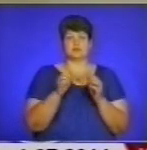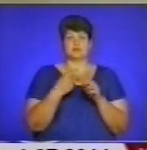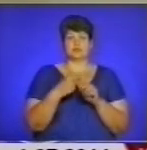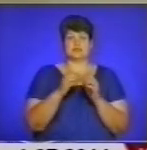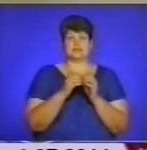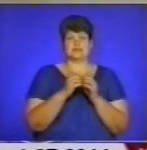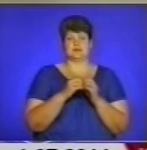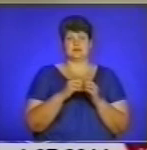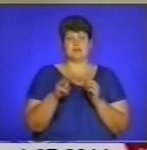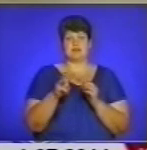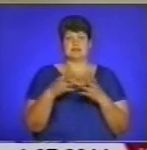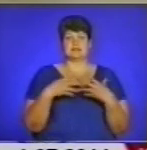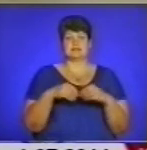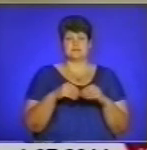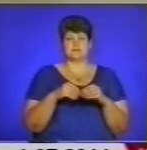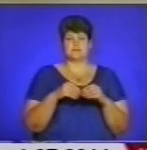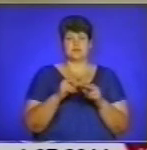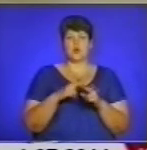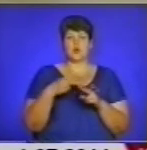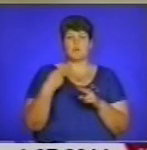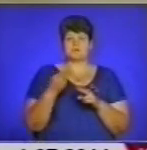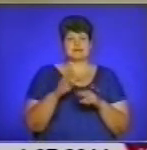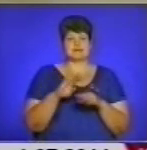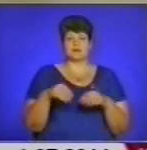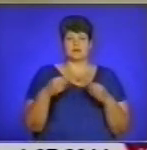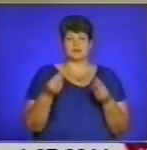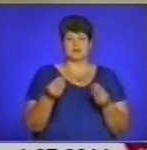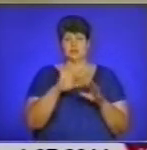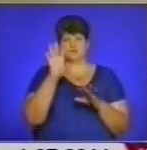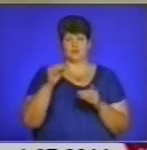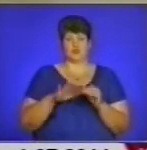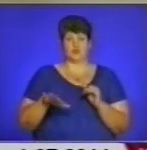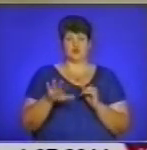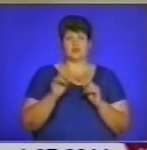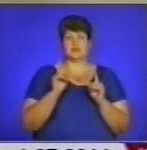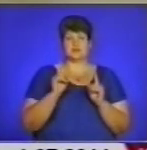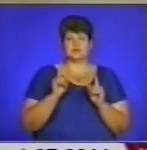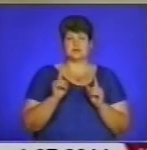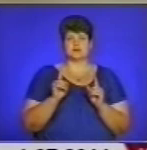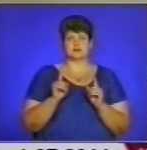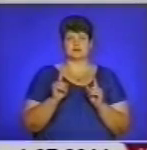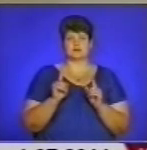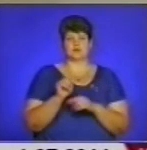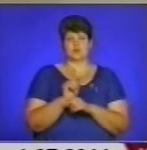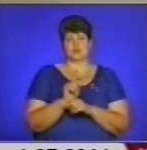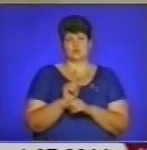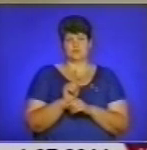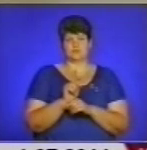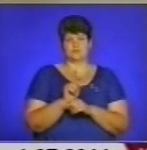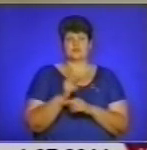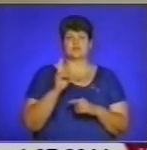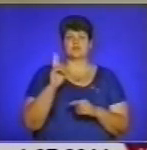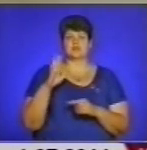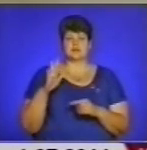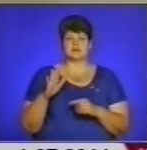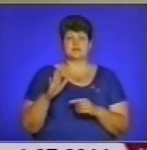сім'ю. Тобто компенсація не нараховується на всю площу, а тільки у мерсанітарних норм. Якщо квартира 80